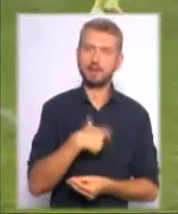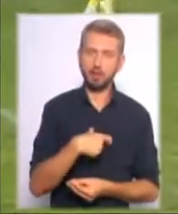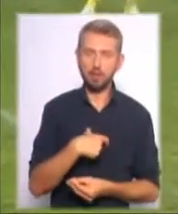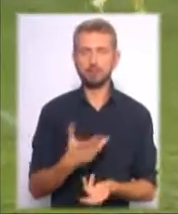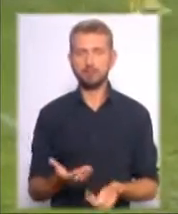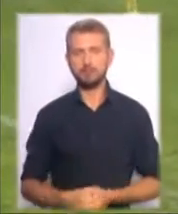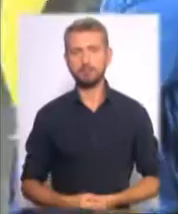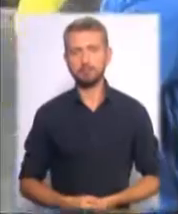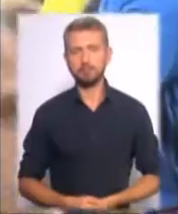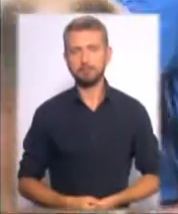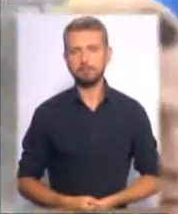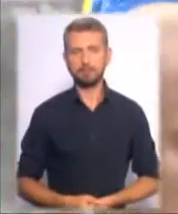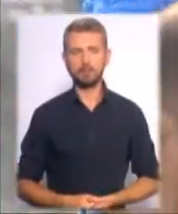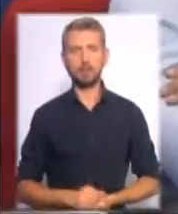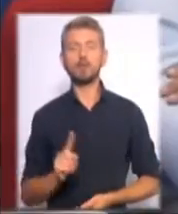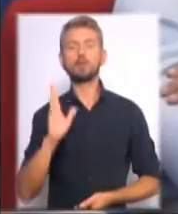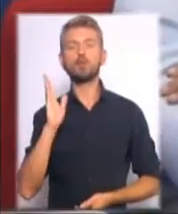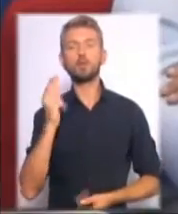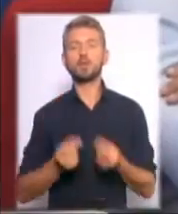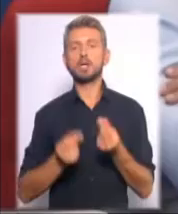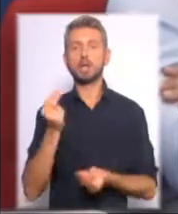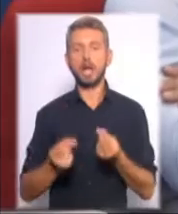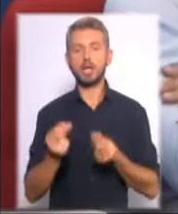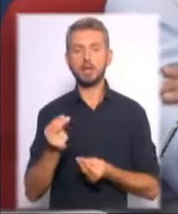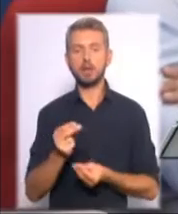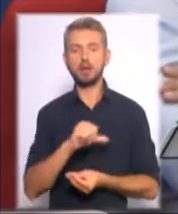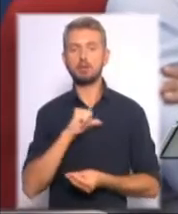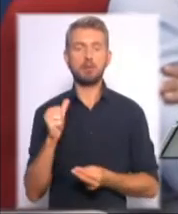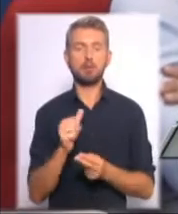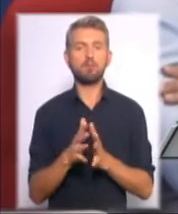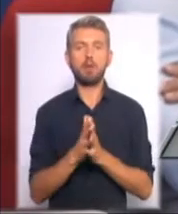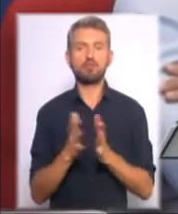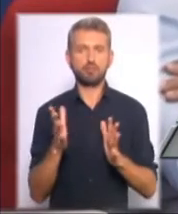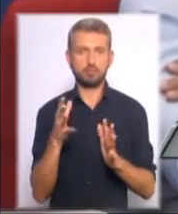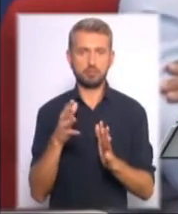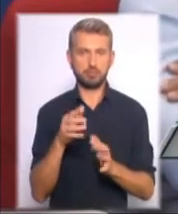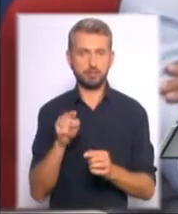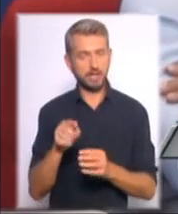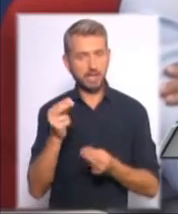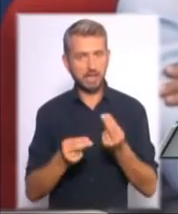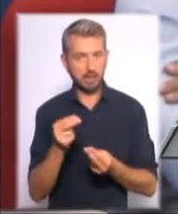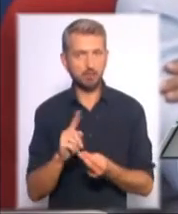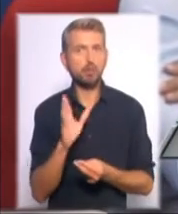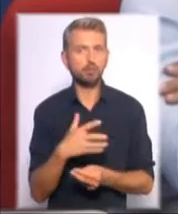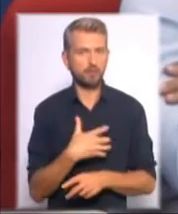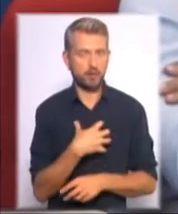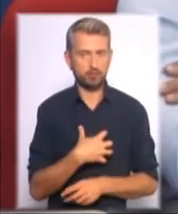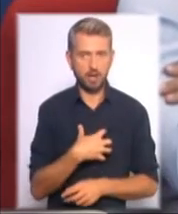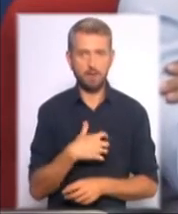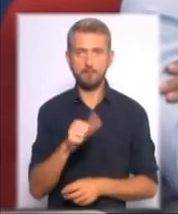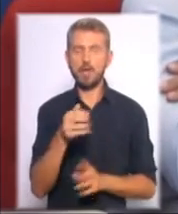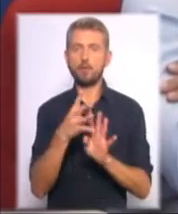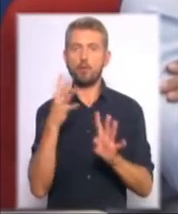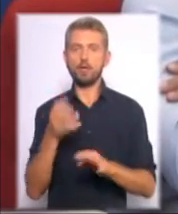хлопця. Що буде грати найбільшою збільшою в цій гри? В першу чергу, це кількість